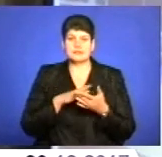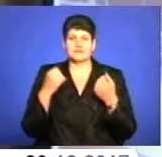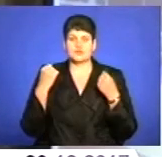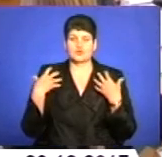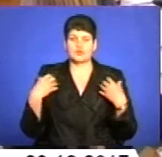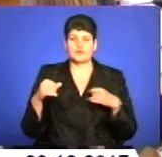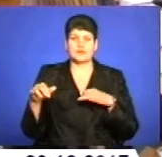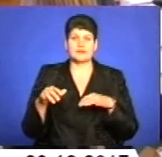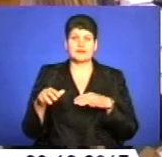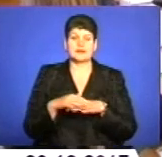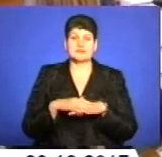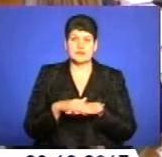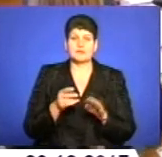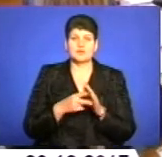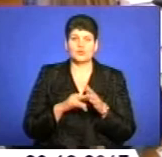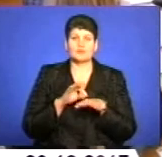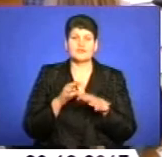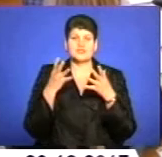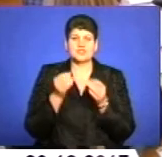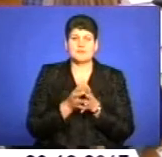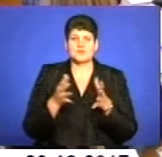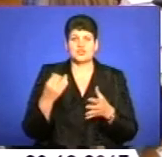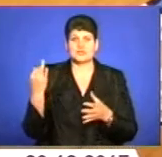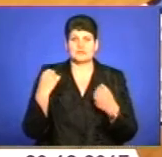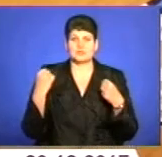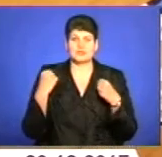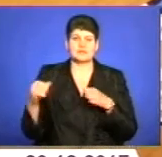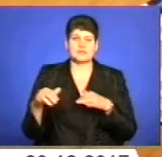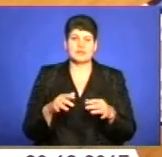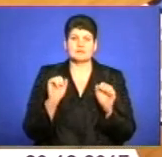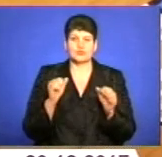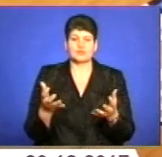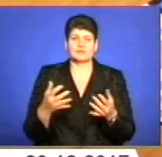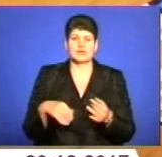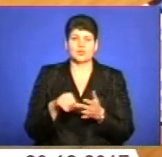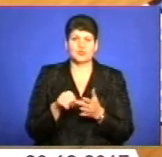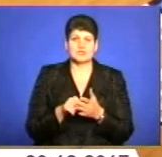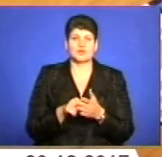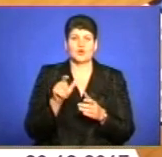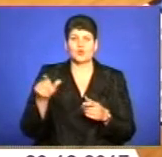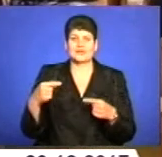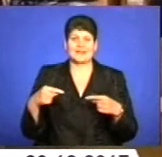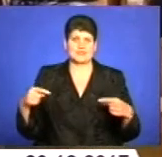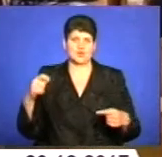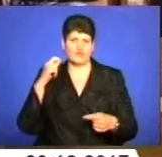населення планує провести ще більше цікавих спортивних заходів, в яких зможуть взяти участь люди різного віку.